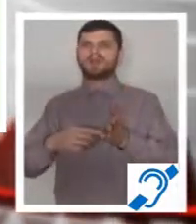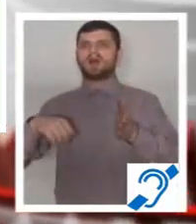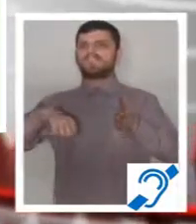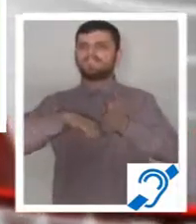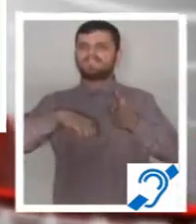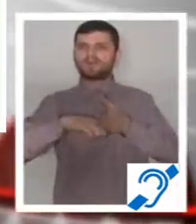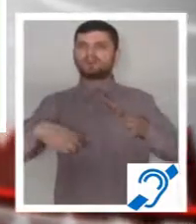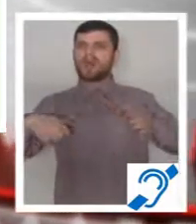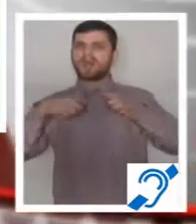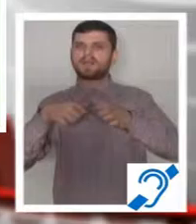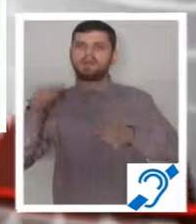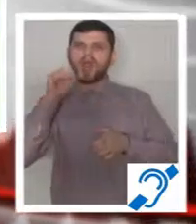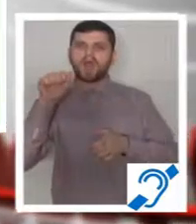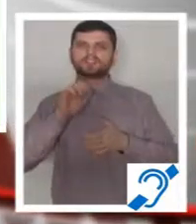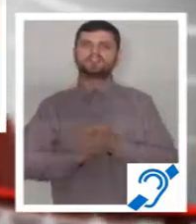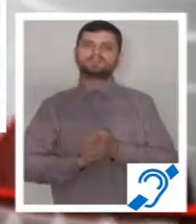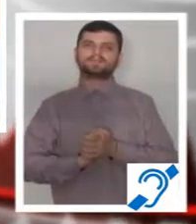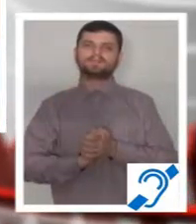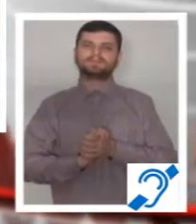din prim planul fotbalului românesc.